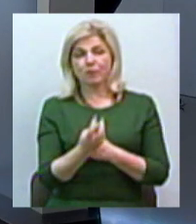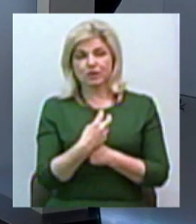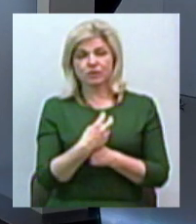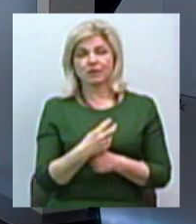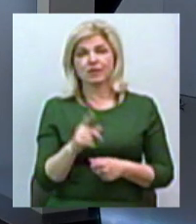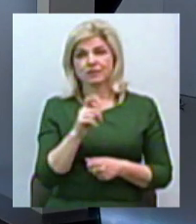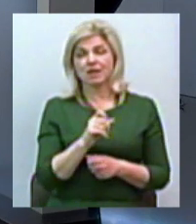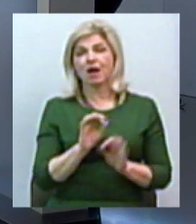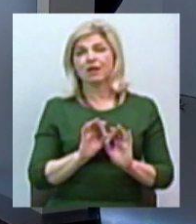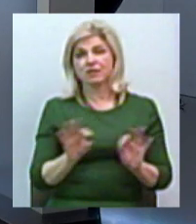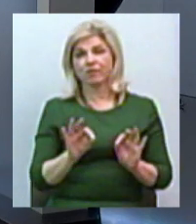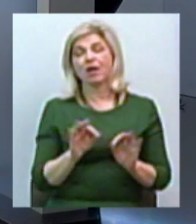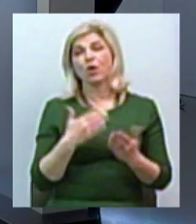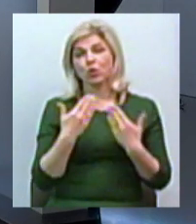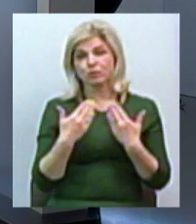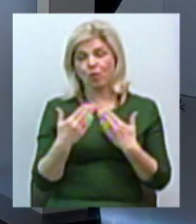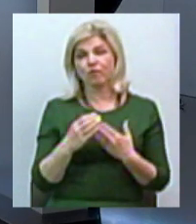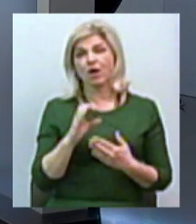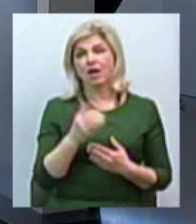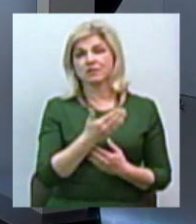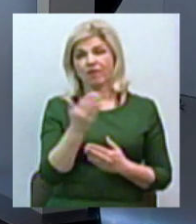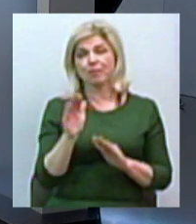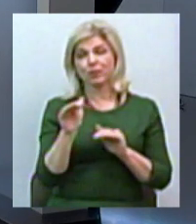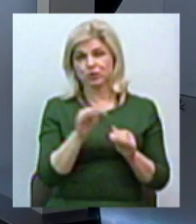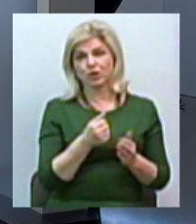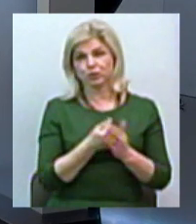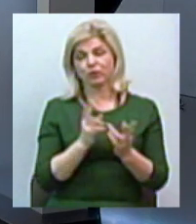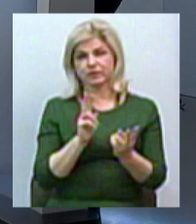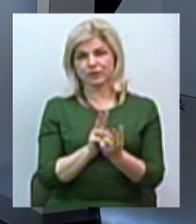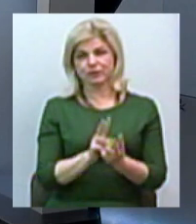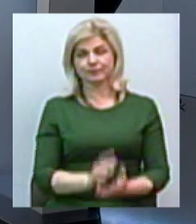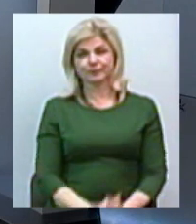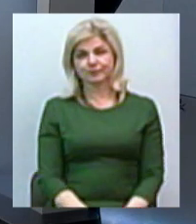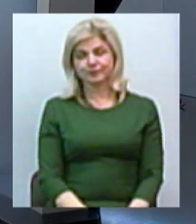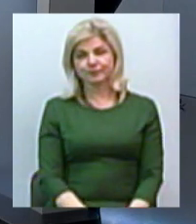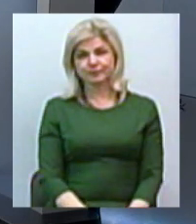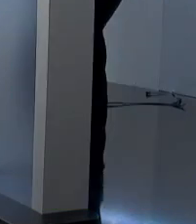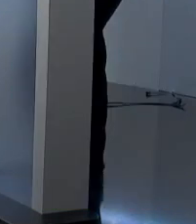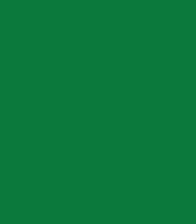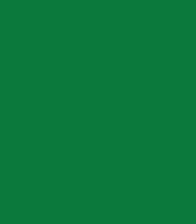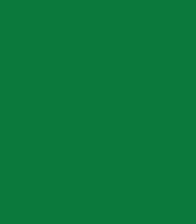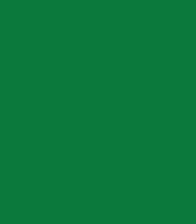дякую за прекрасну розмову. А я, шановні глядачі, з вами прощаюся. Гарного вечора, на все добре.